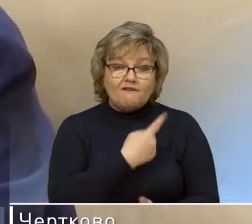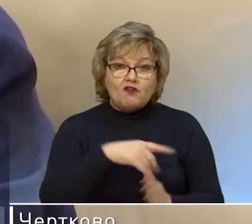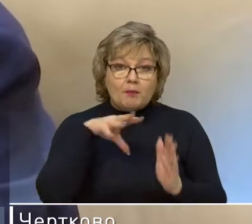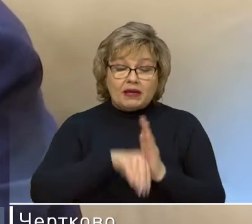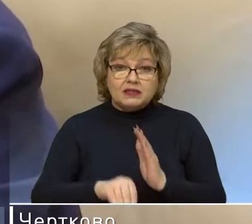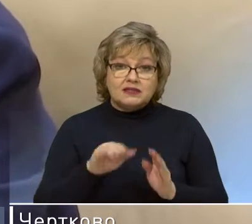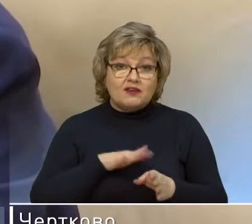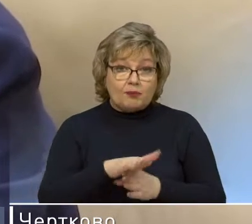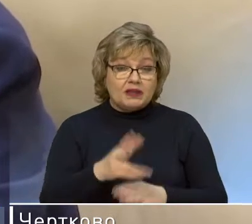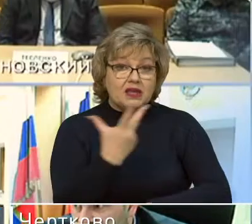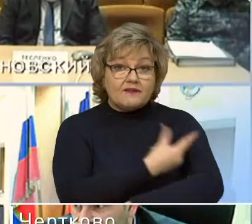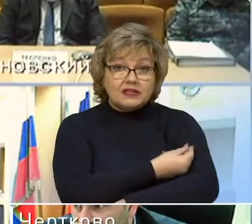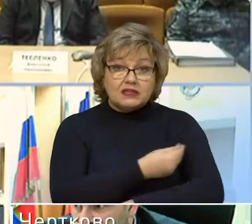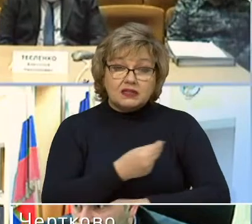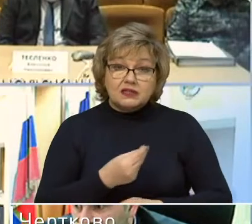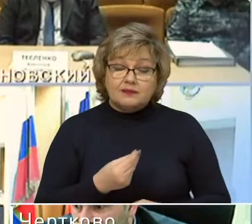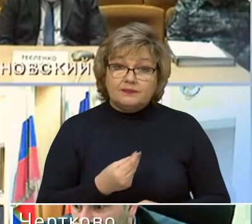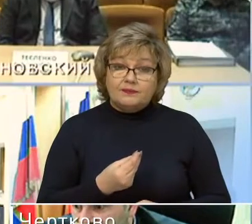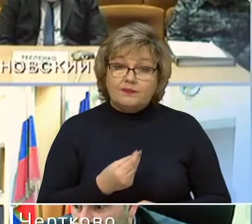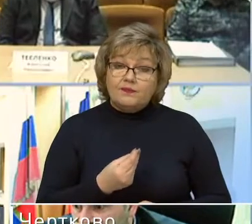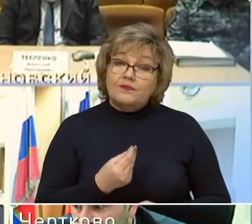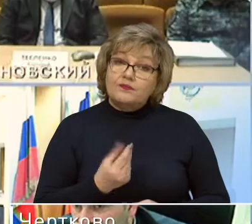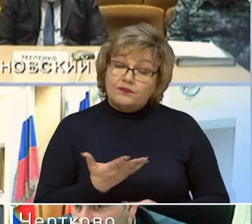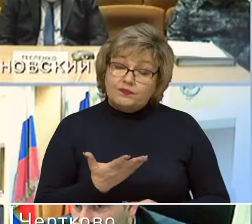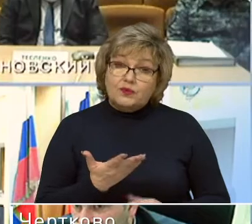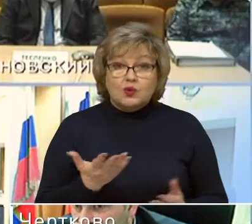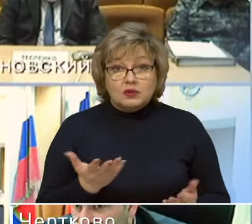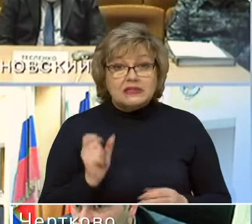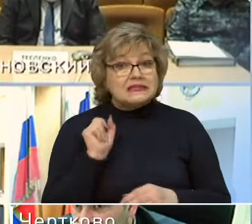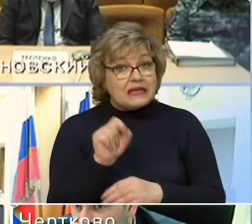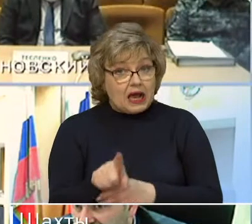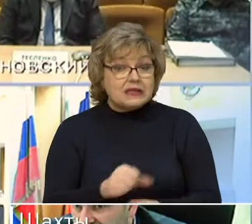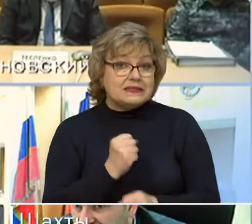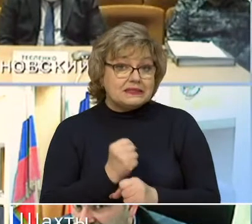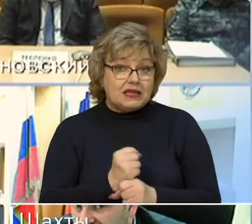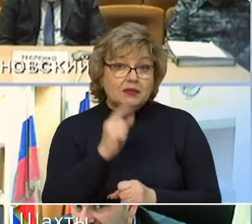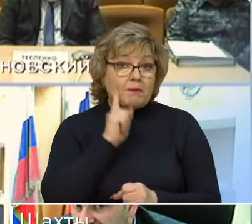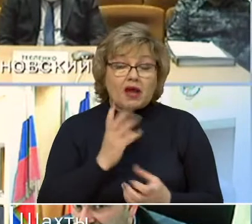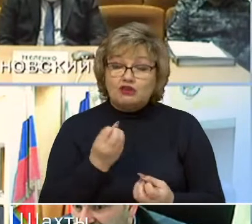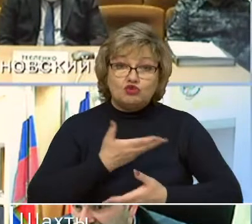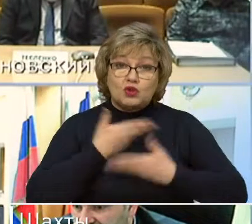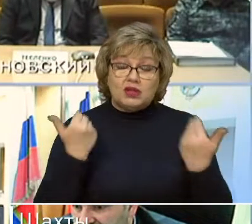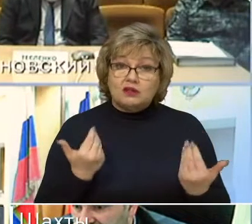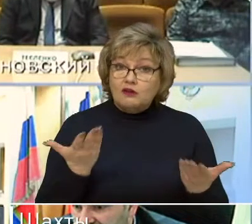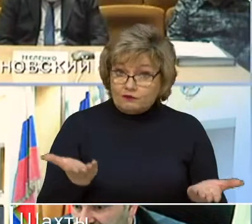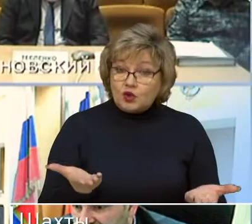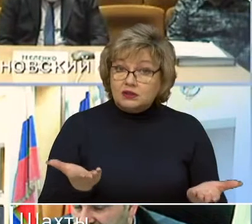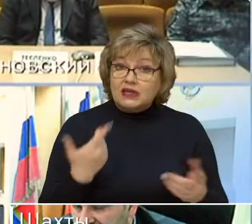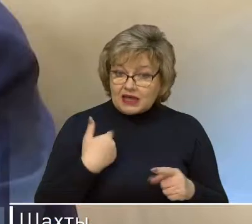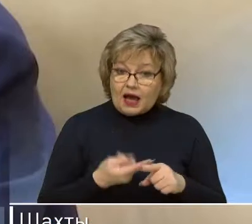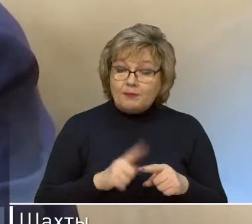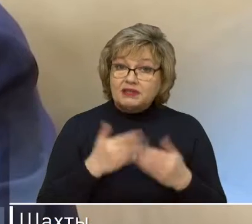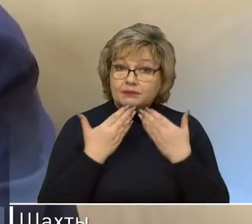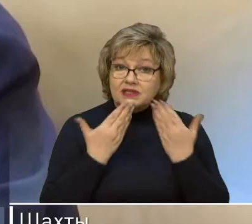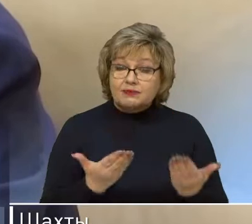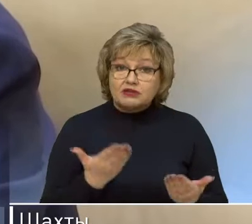проведения вакцинации? Но договор и заказ сделан, пока еще не имеется. Вот я про это и спрашиваю.